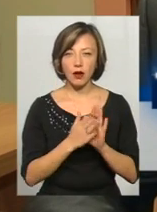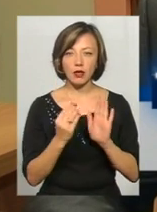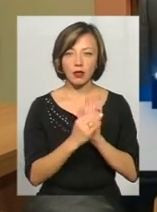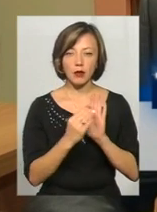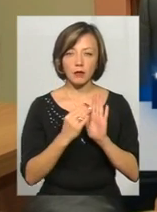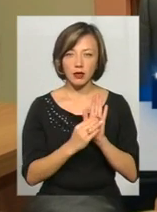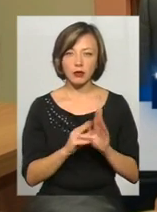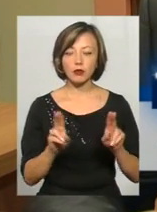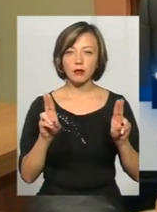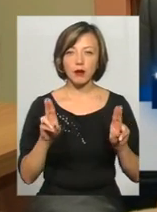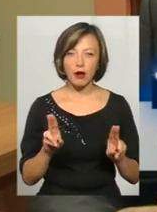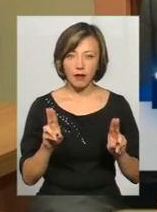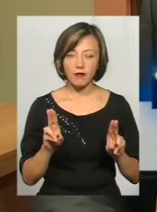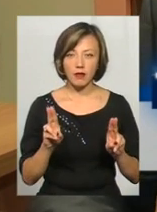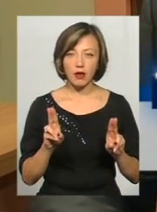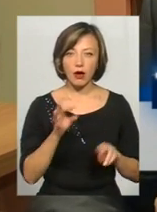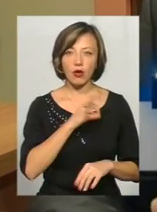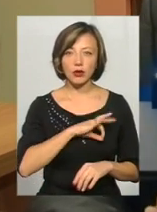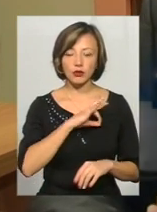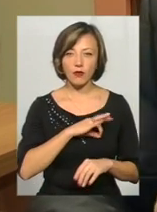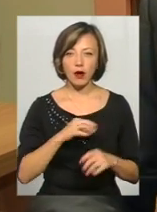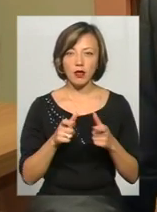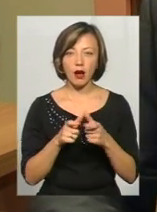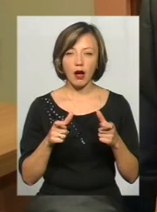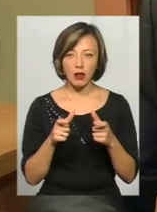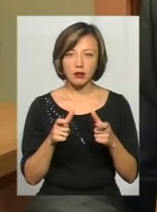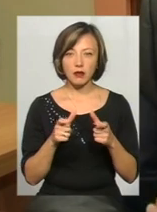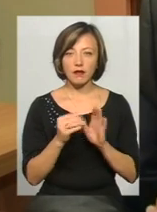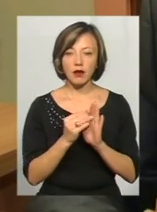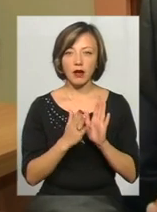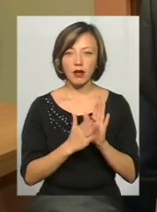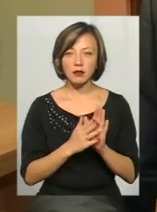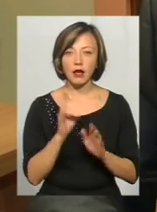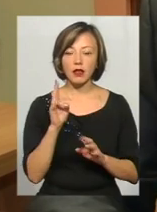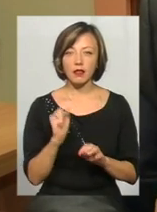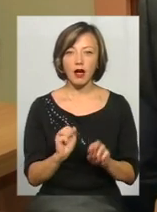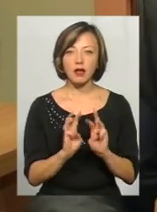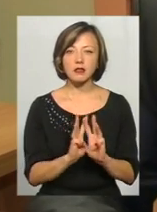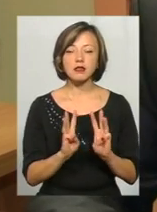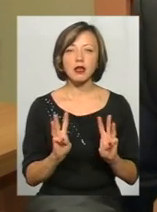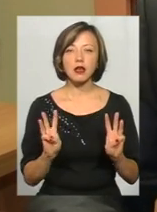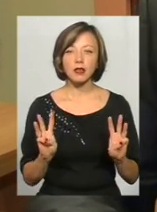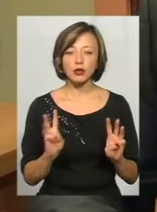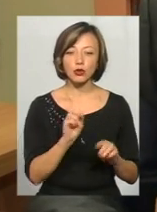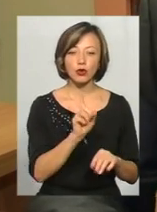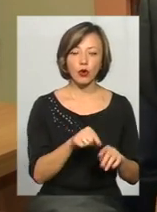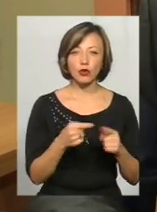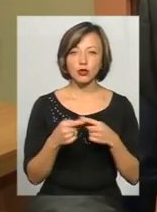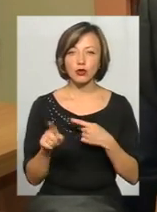правила користування карткою вказані, як правило, на сайті того чи іншого банку.